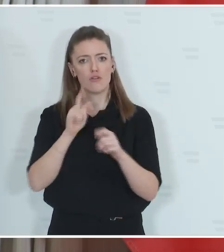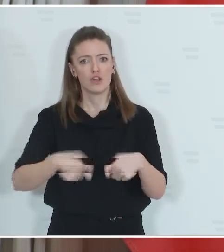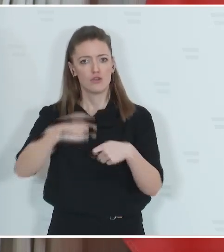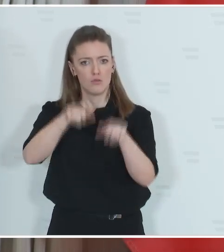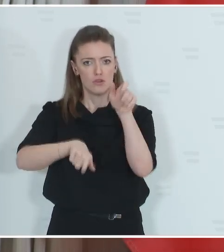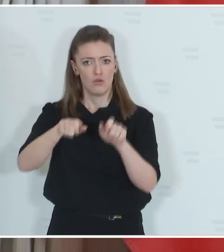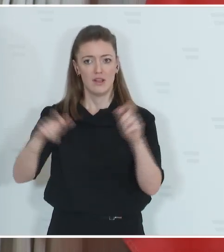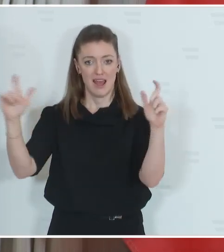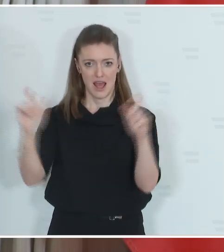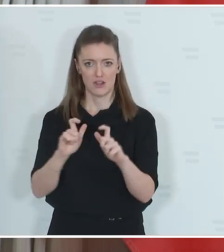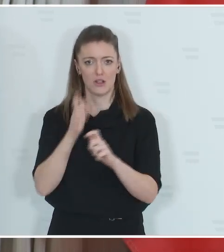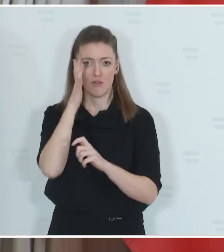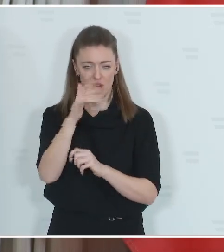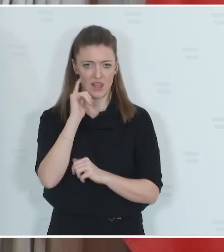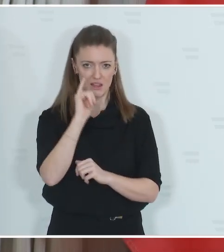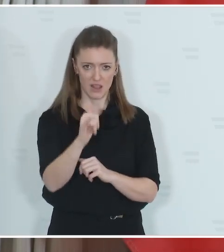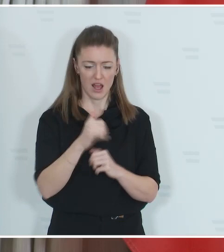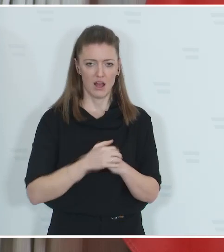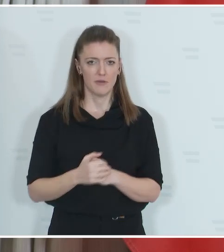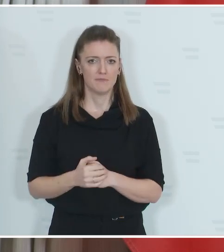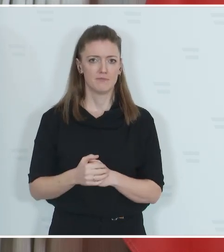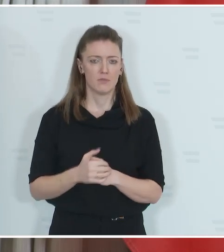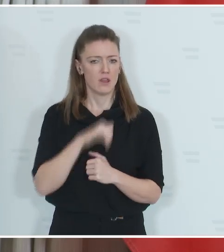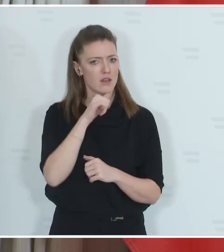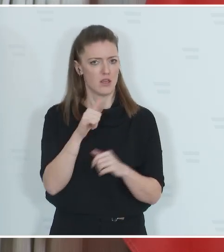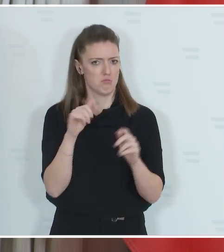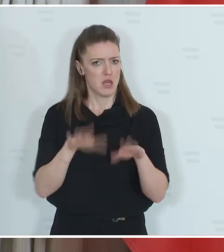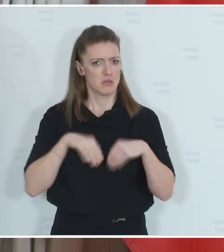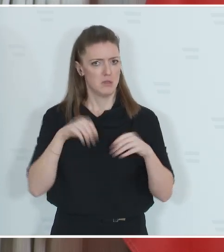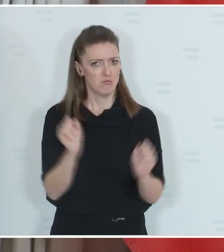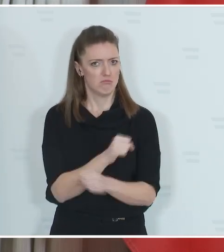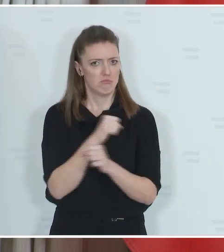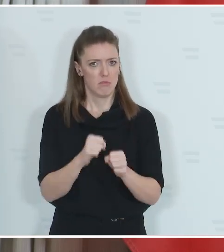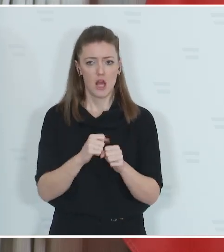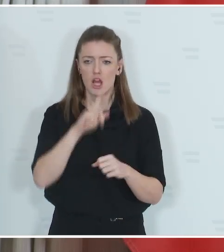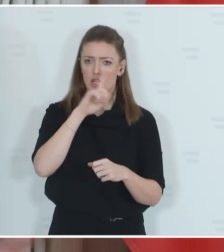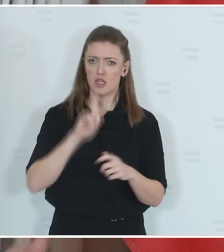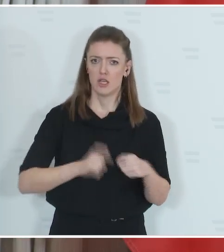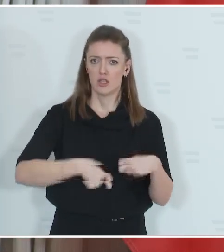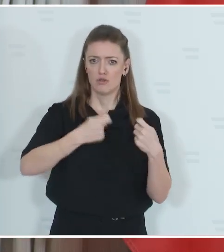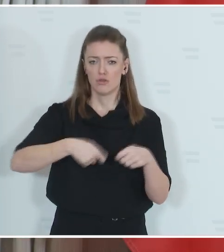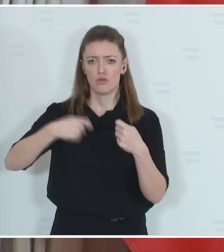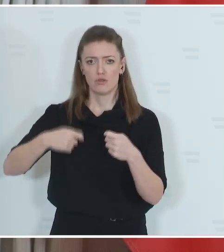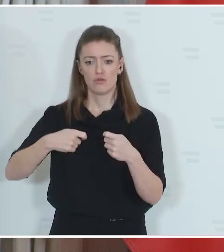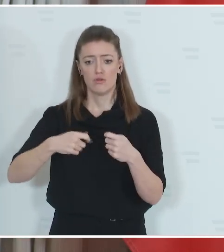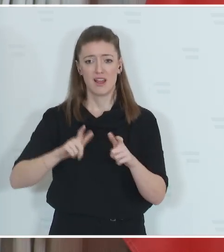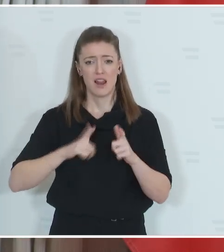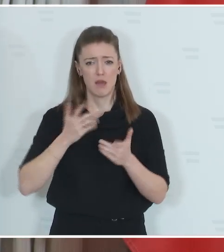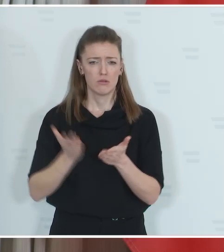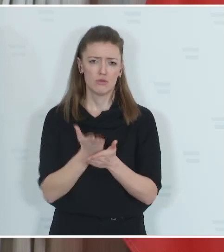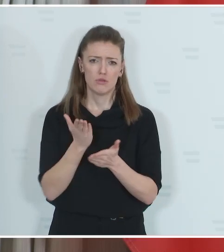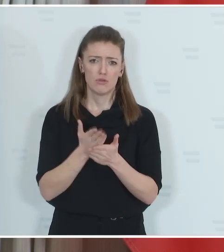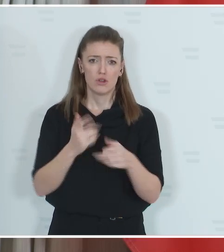und Züchter. Es ist nicht zu akzeptieren, dass einfach Tiere gezüchtet werden, die dann ein Leben lang unter diesen